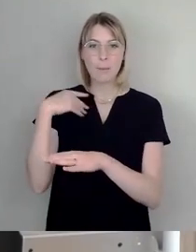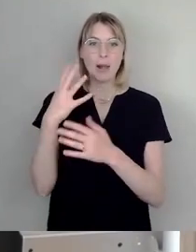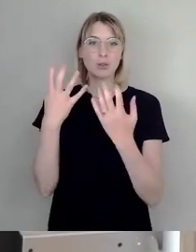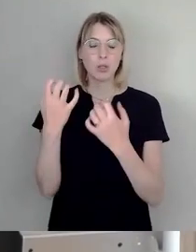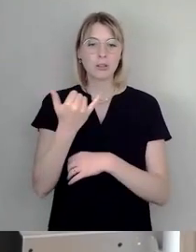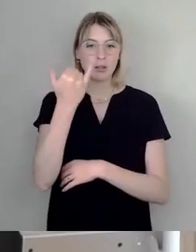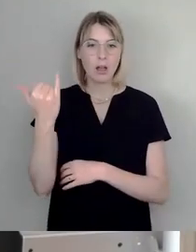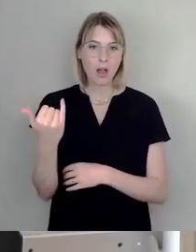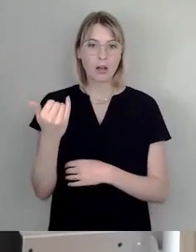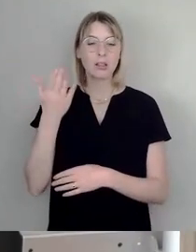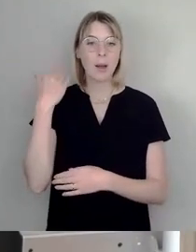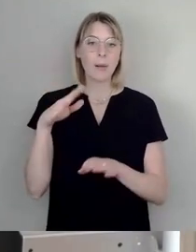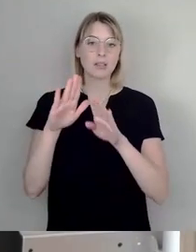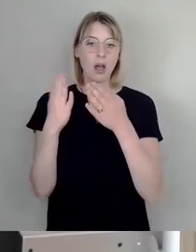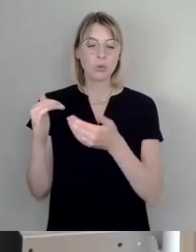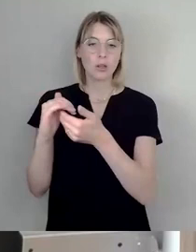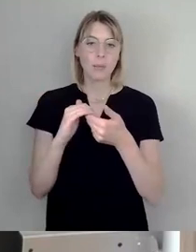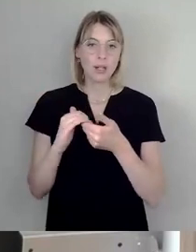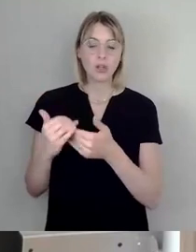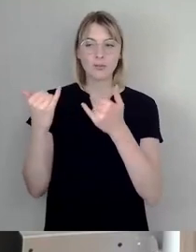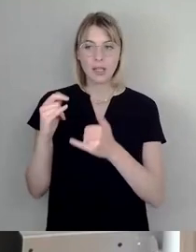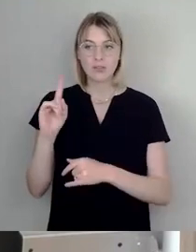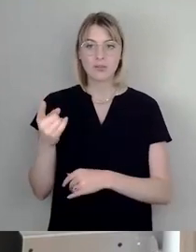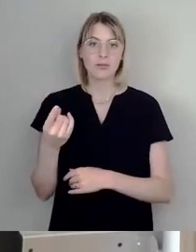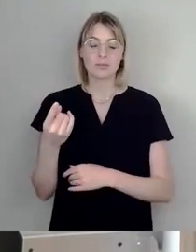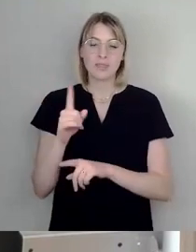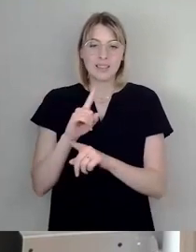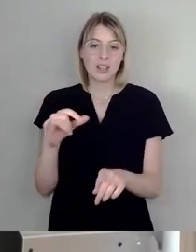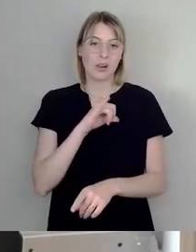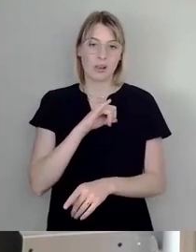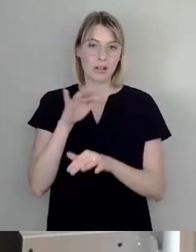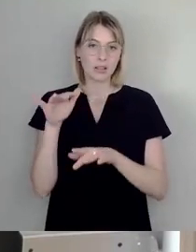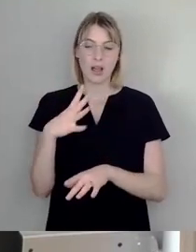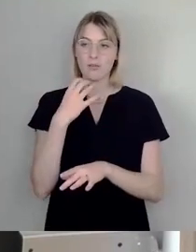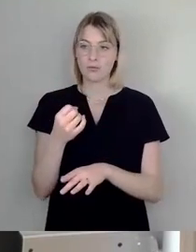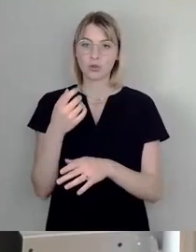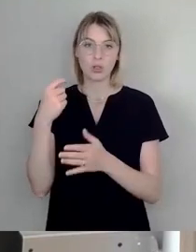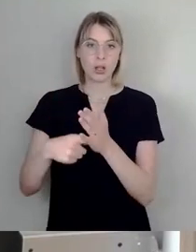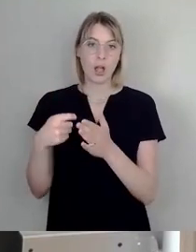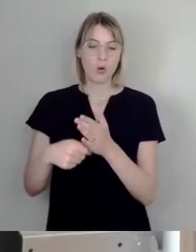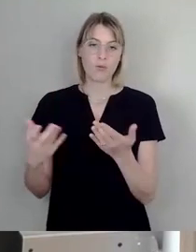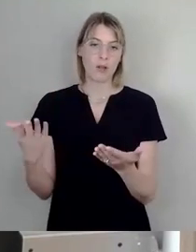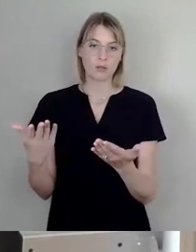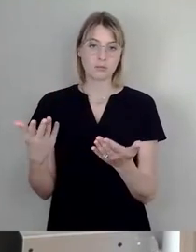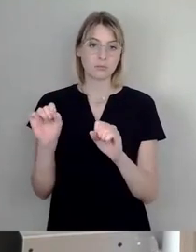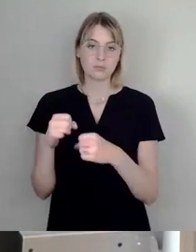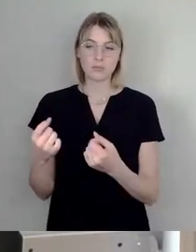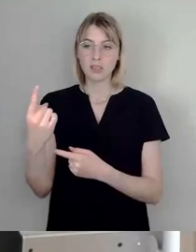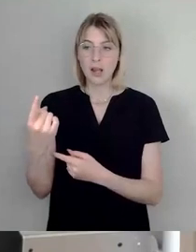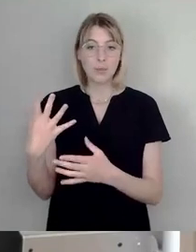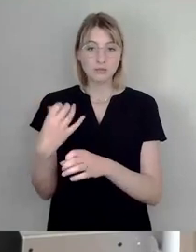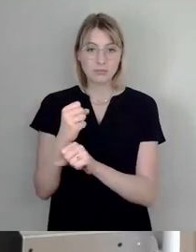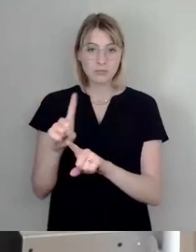Hausgemeinschaften derzeit weder interessiert noch in der Lage sind, diese Wohnung herauszukaufen. Es handelt sich um Wohnungen mit